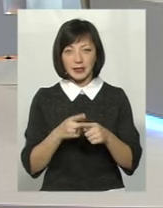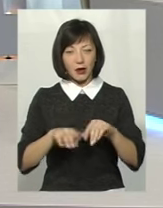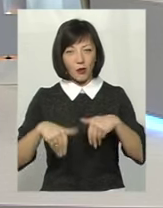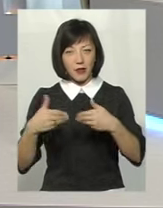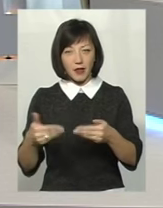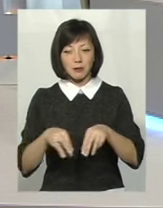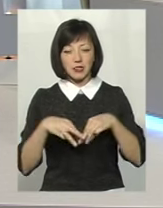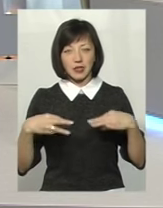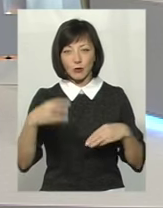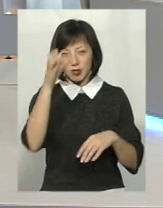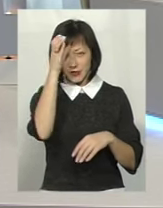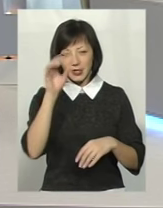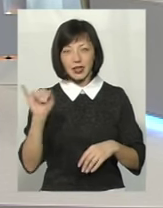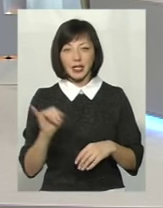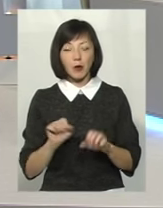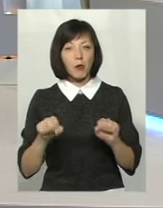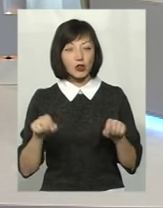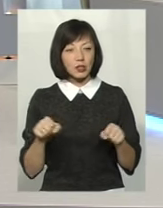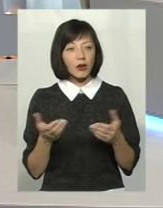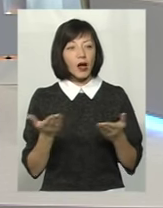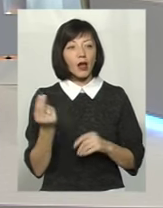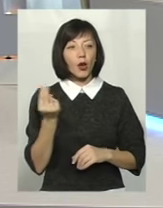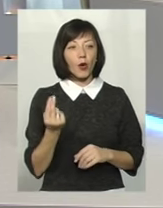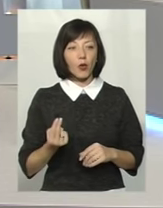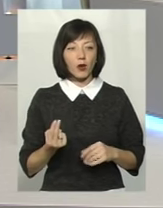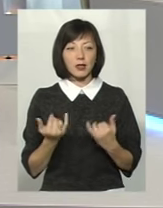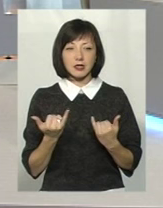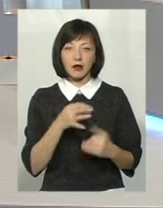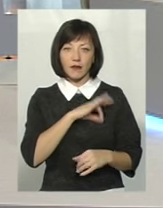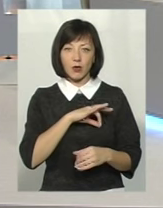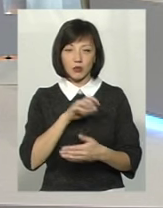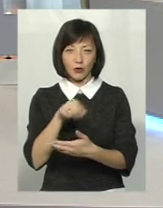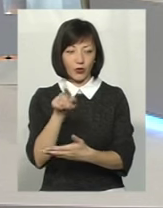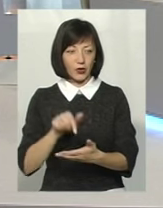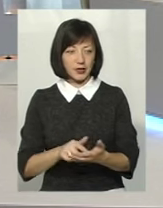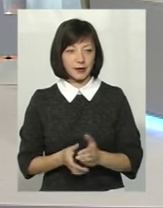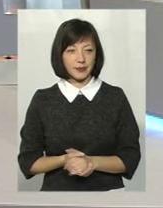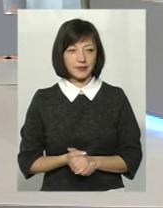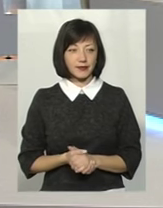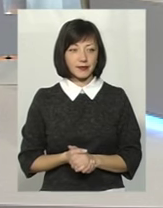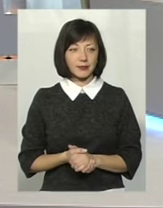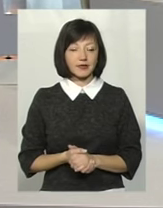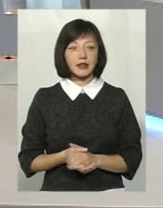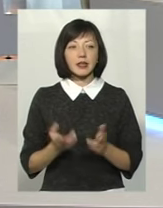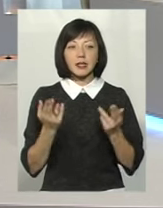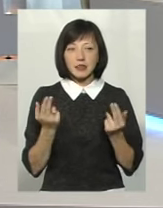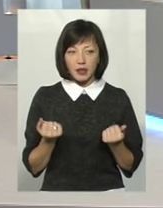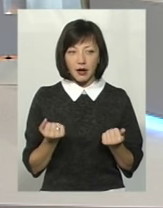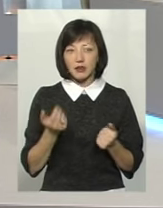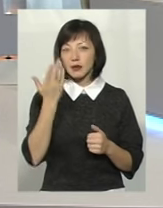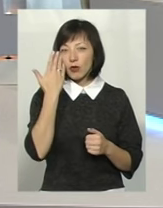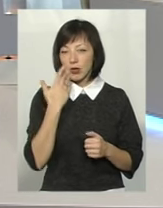Міністерства освіти? І, можливо, який колір ручки зараз використовуєте? Так, звичайно, при